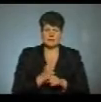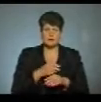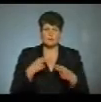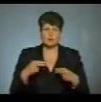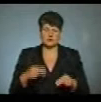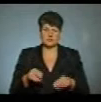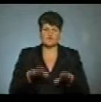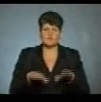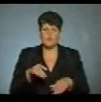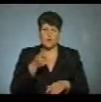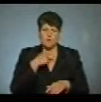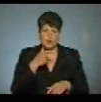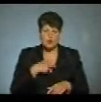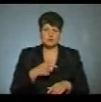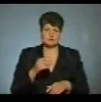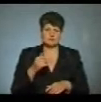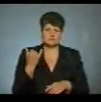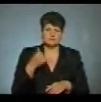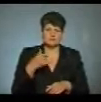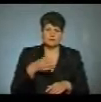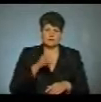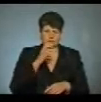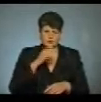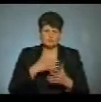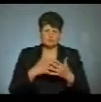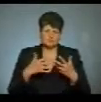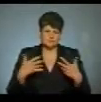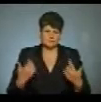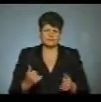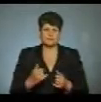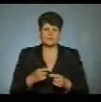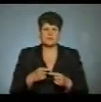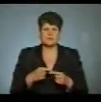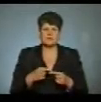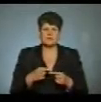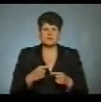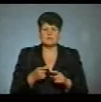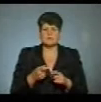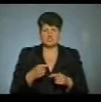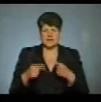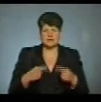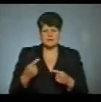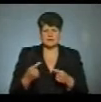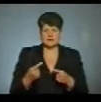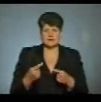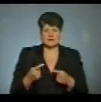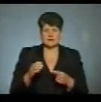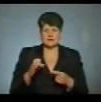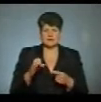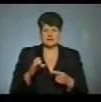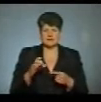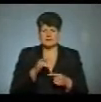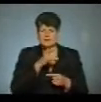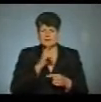напоїв на розвив клас, газовані, колоджені та інші напої через дрібно-розрібну торгівельну мережу, а також сезонні об'єкти сфарі